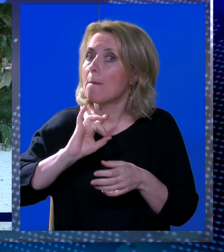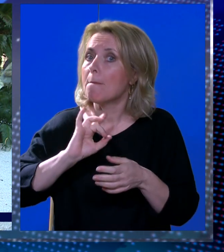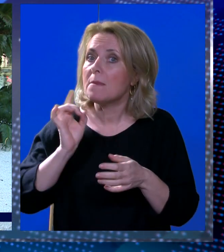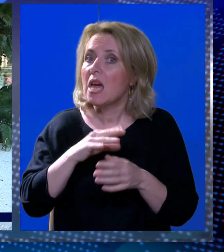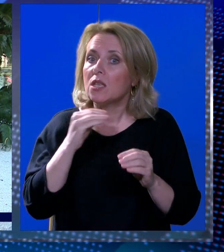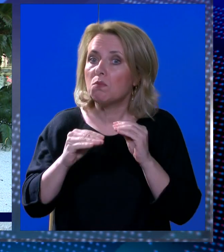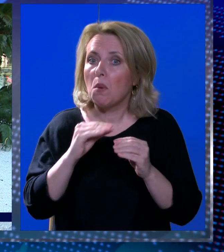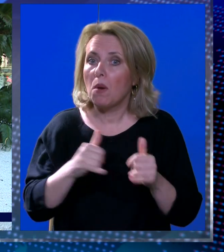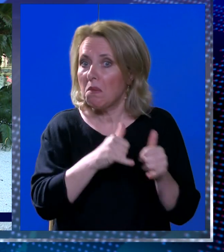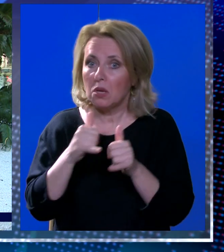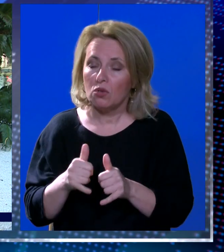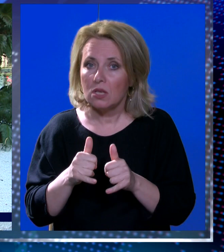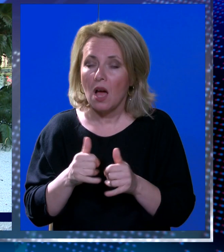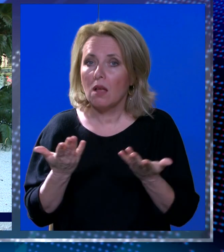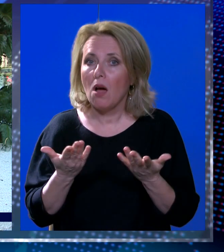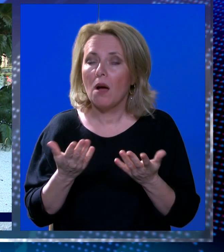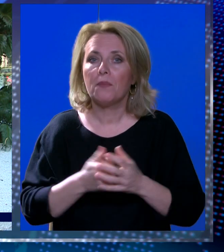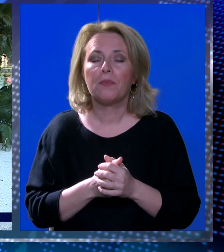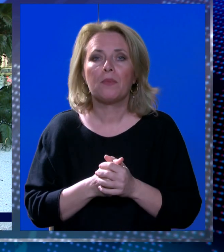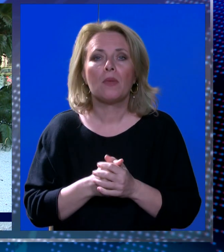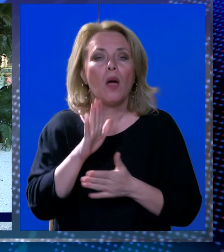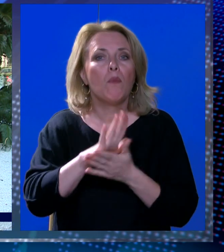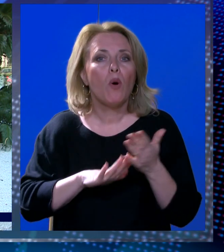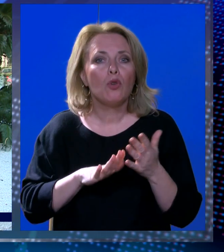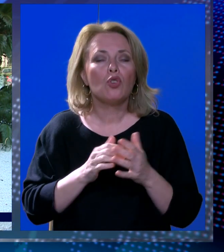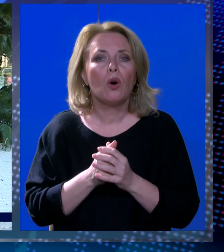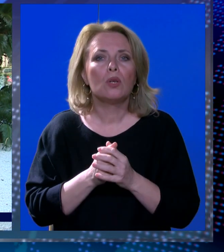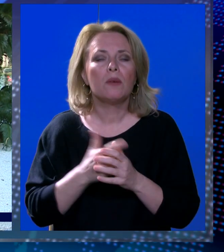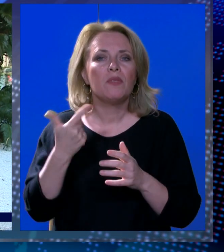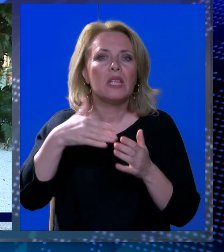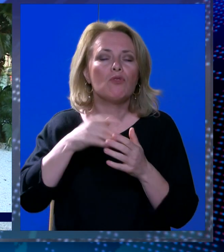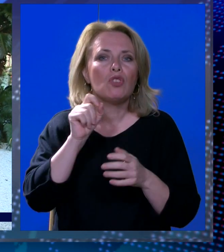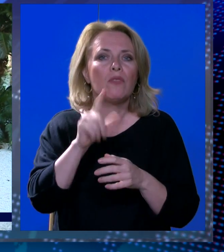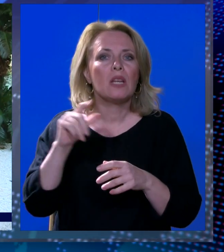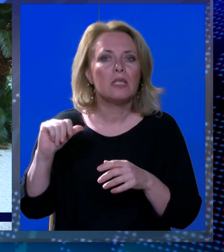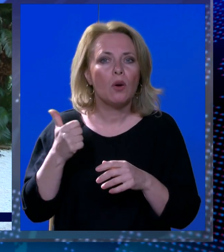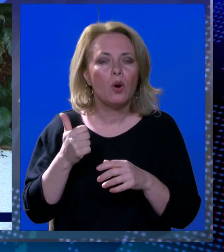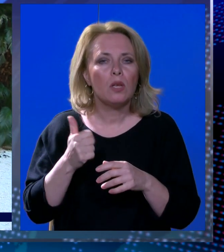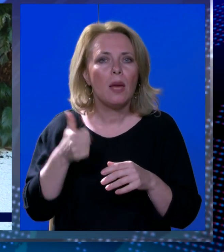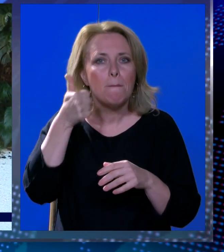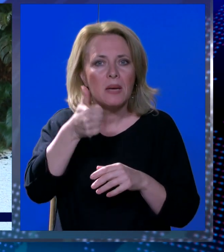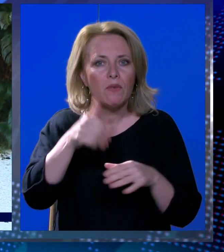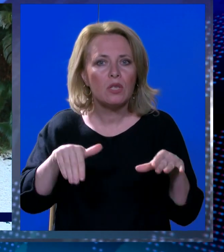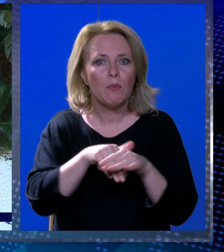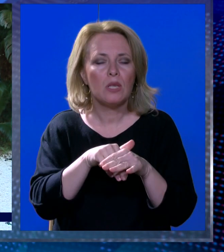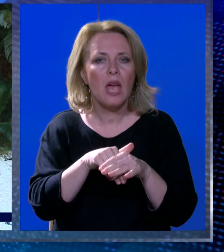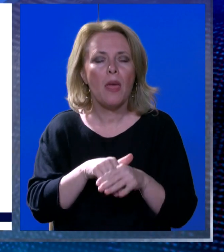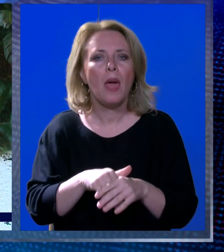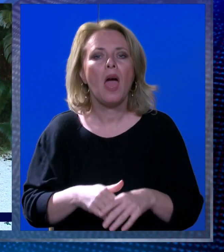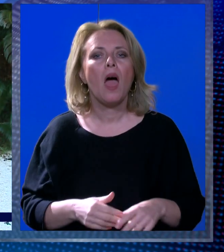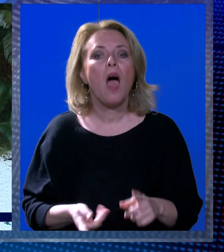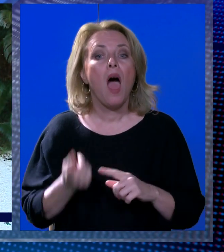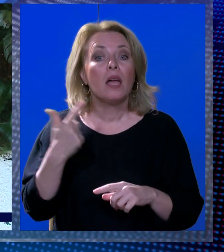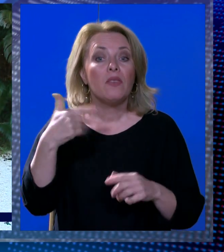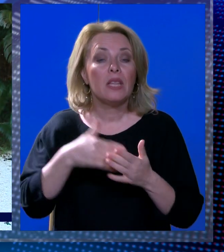dosad nisam imao u svojoj firmi, če sam radio. Počeo sam u 2012. moje prvo zapošenje je bilo u Libertasu.